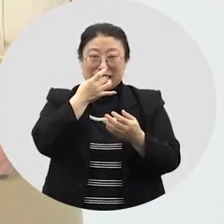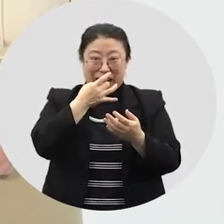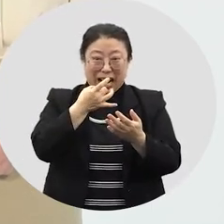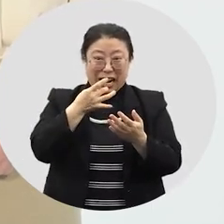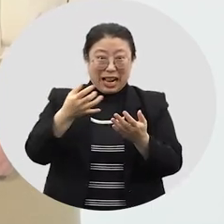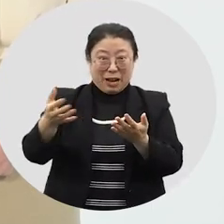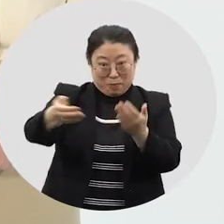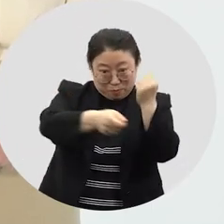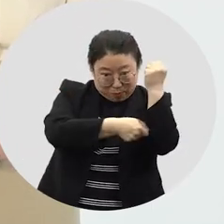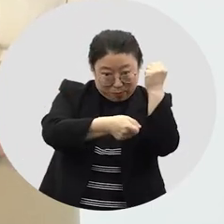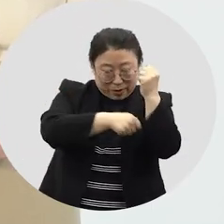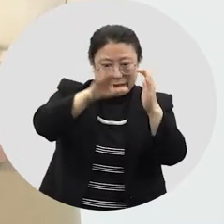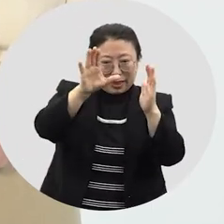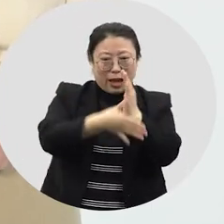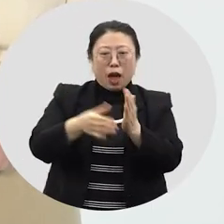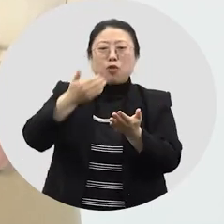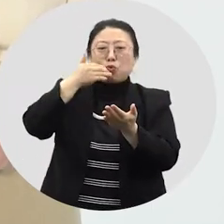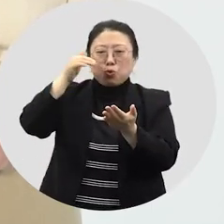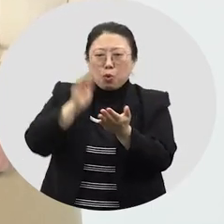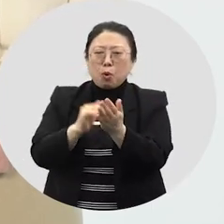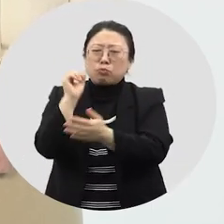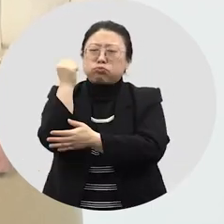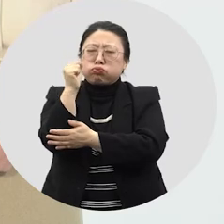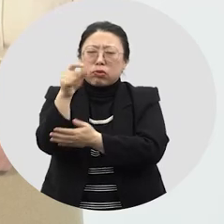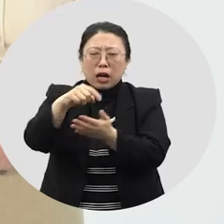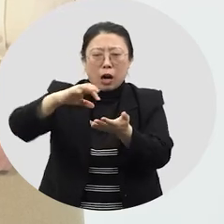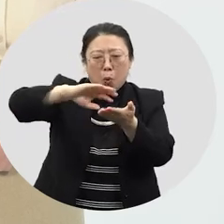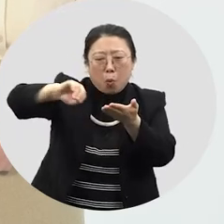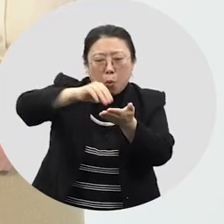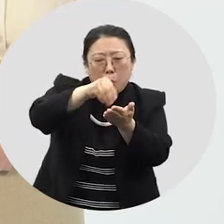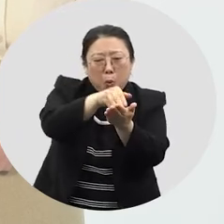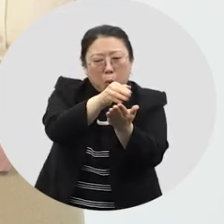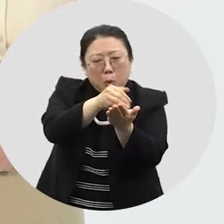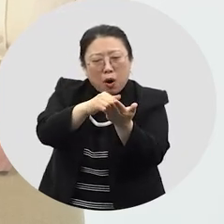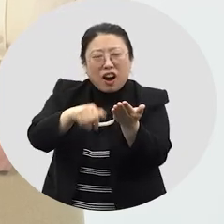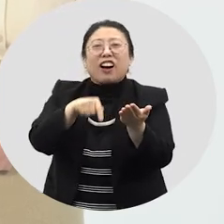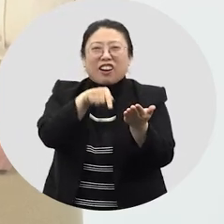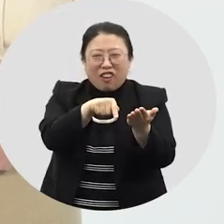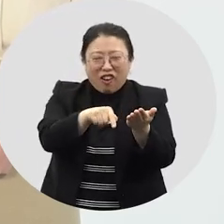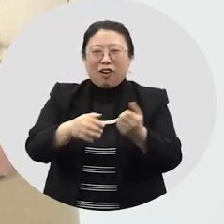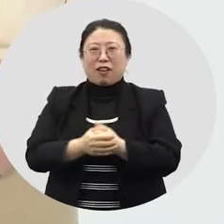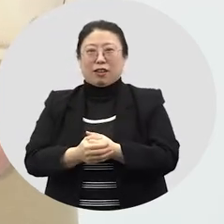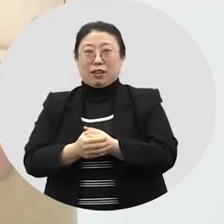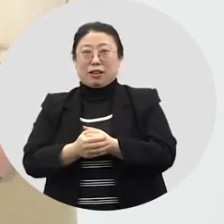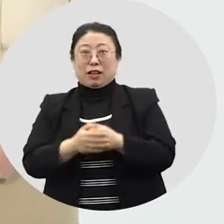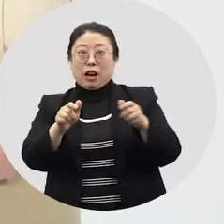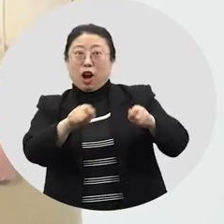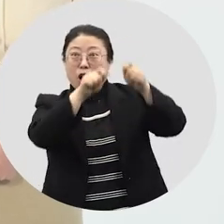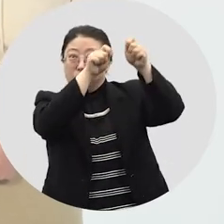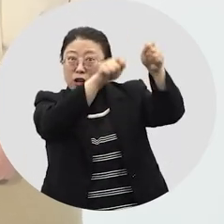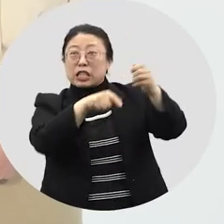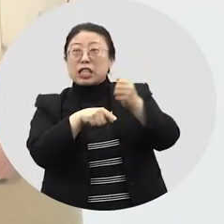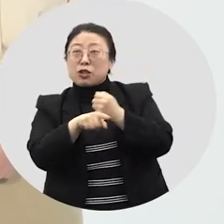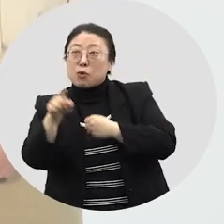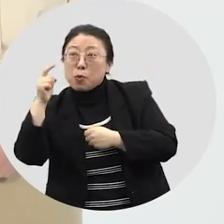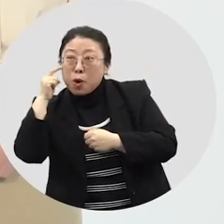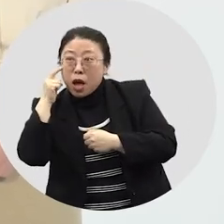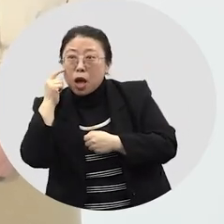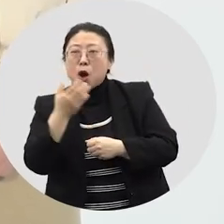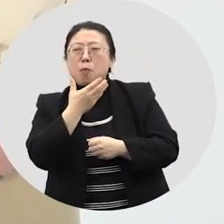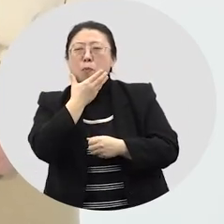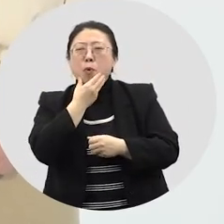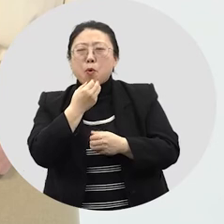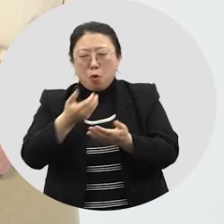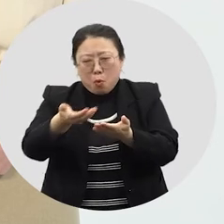수확했을 때 그 안에 섞여있는 돌이나 지푸라기를 골라내는 도구인데요. 새해 복조리를 걸어두는